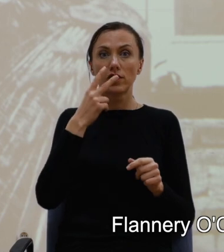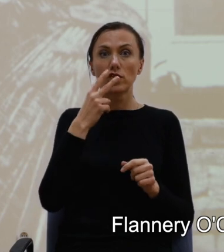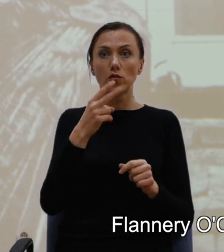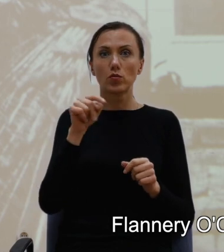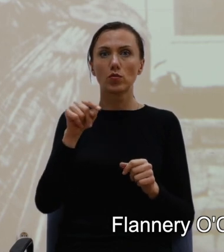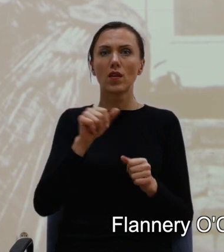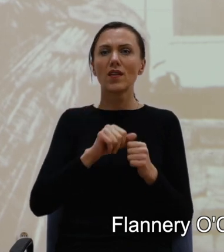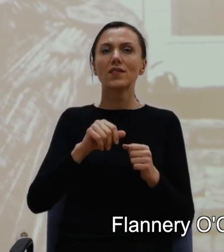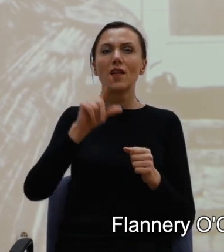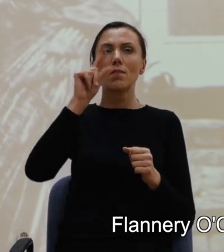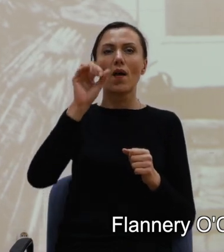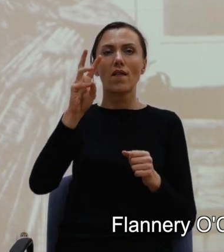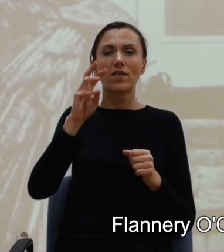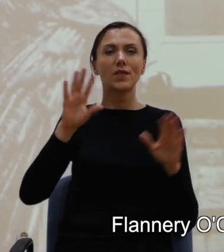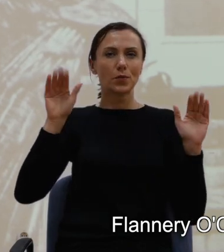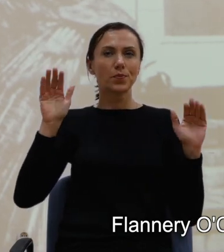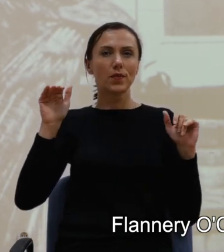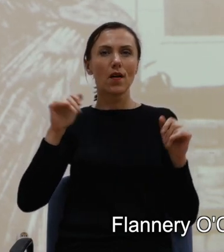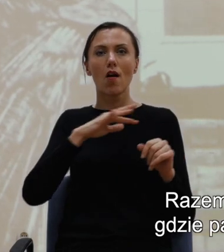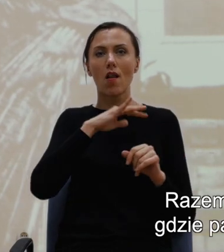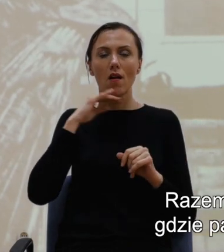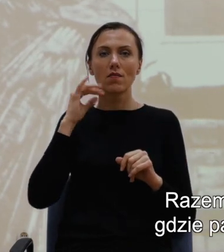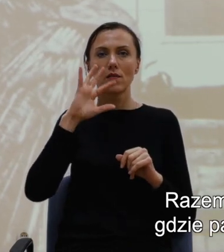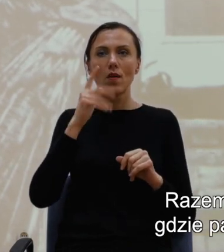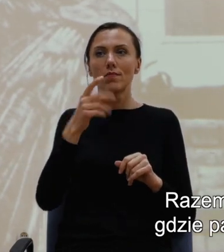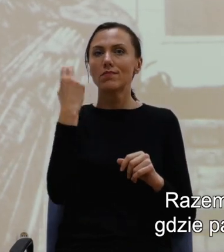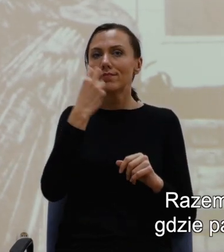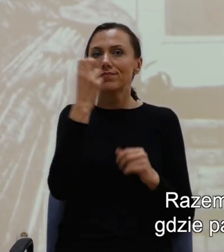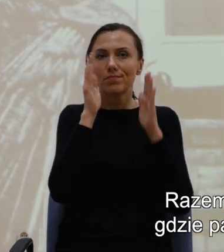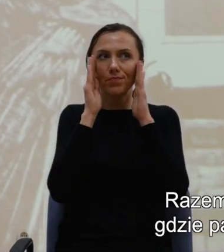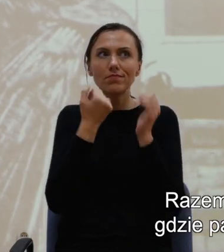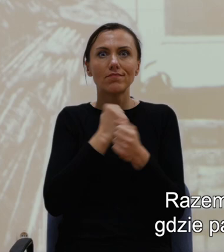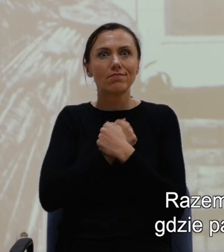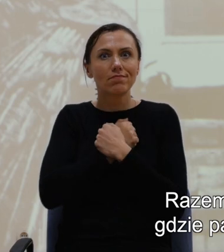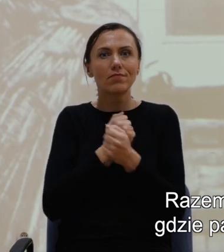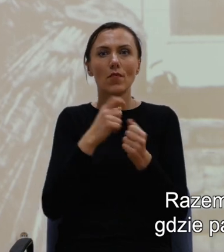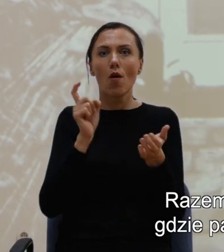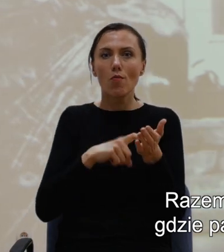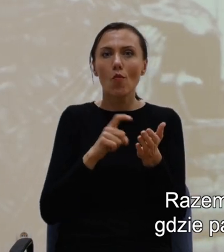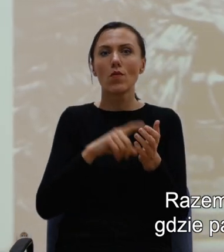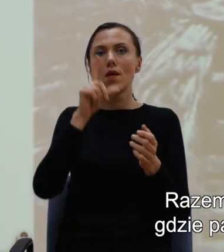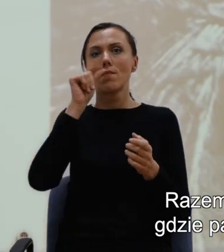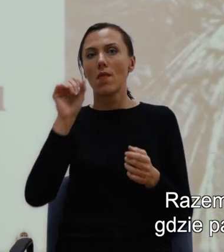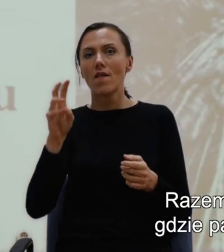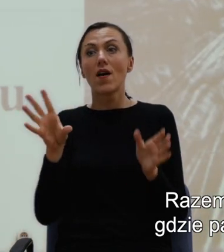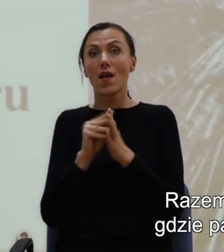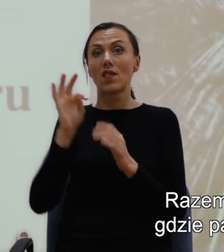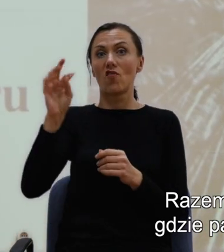fascynowała się pawiami i kurami. Razem ze swoją matką prowadziła